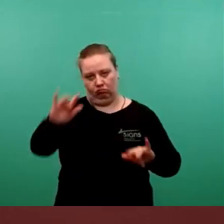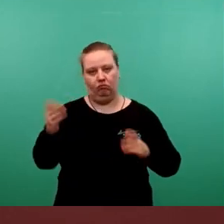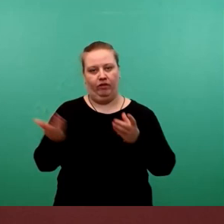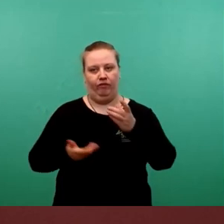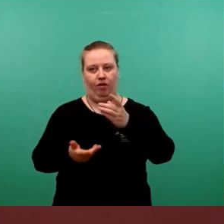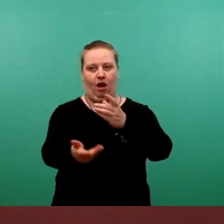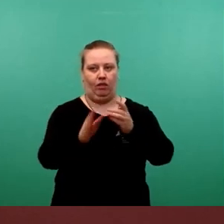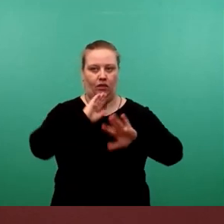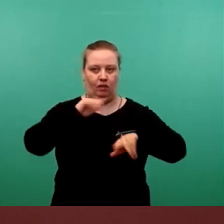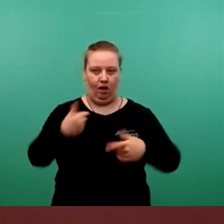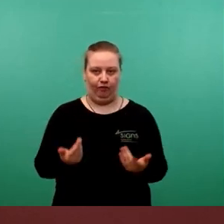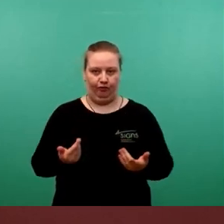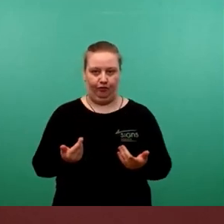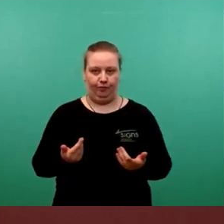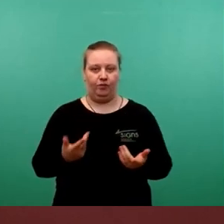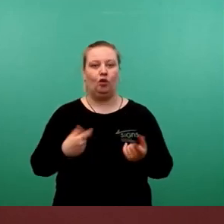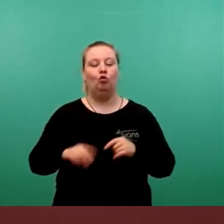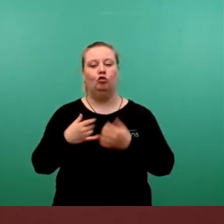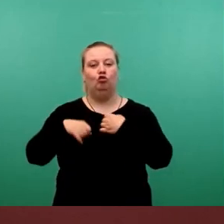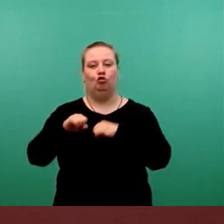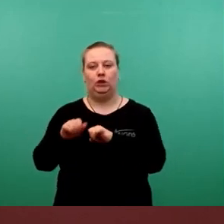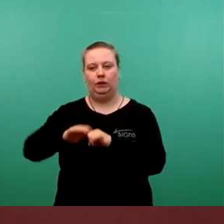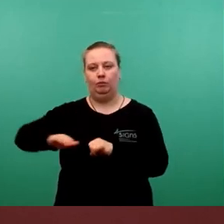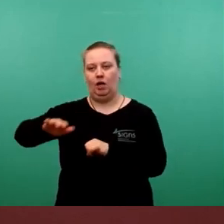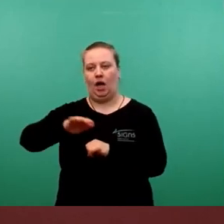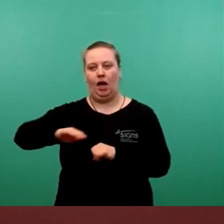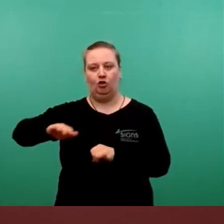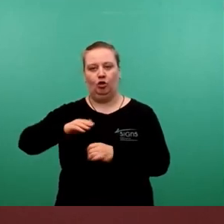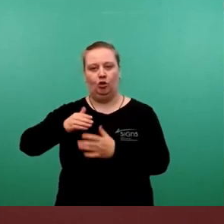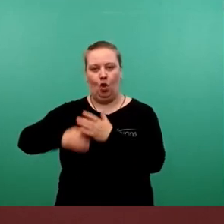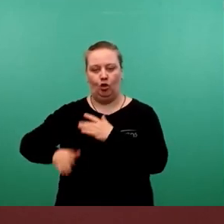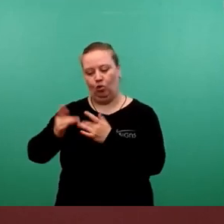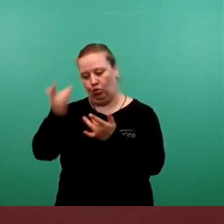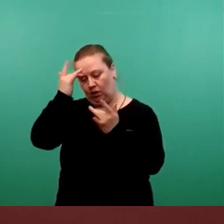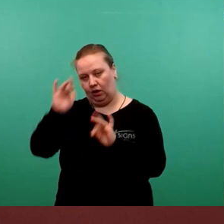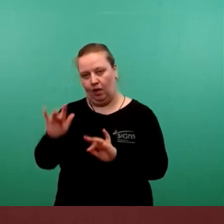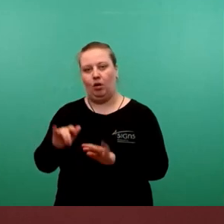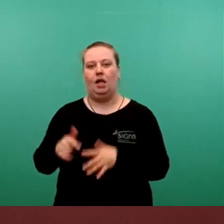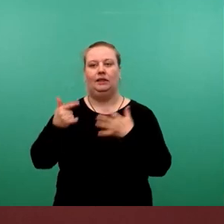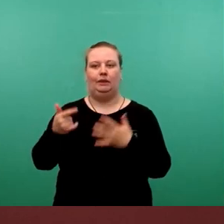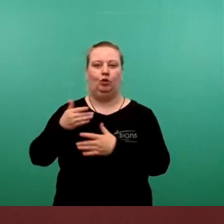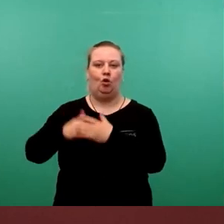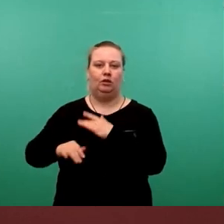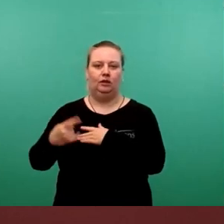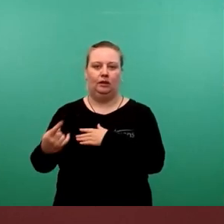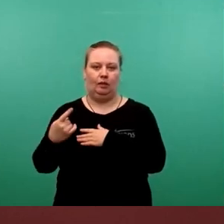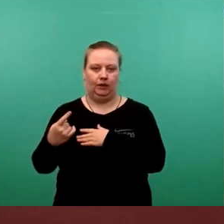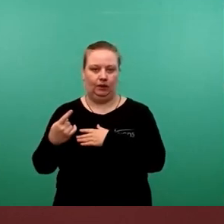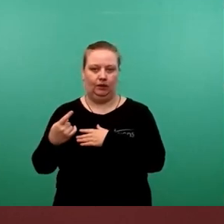Eingriffe in Schutzbereiche von neun Gehölzen genehmigt. An sieben Gehölzen waren nachträglich